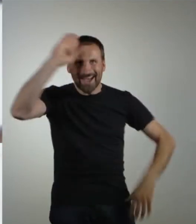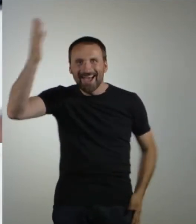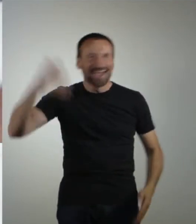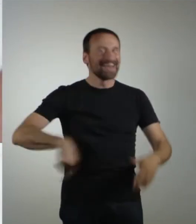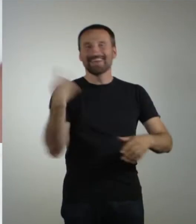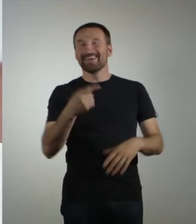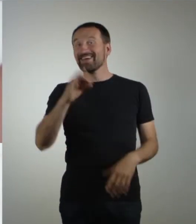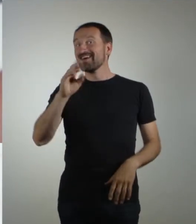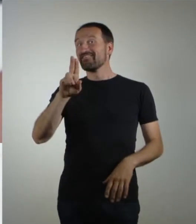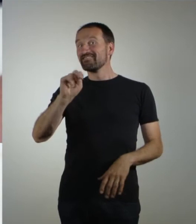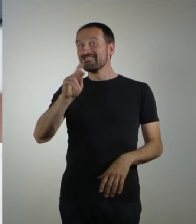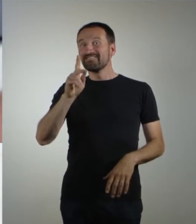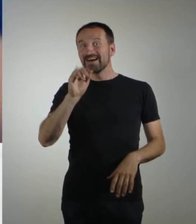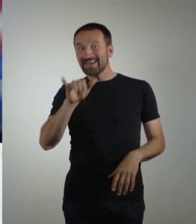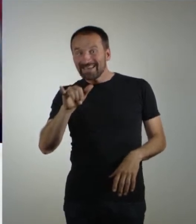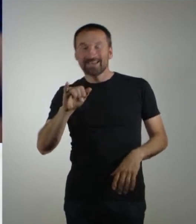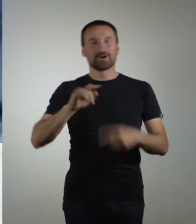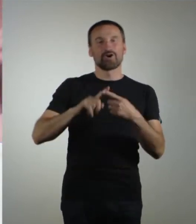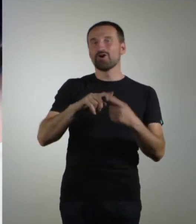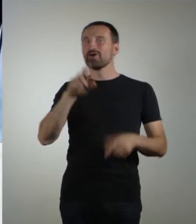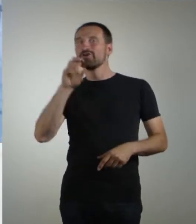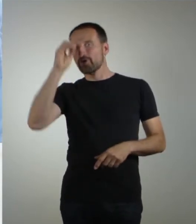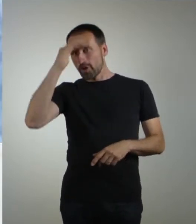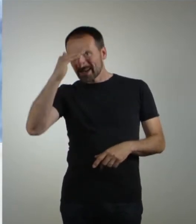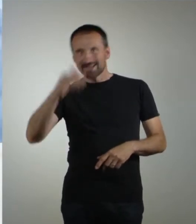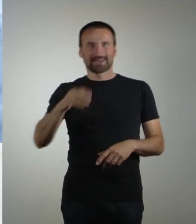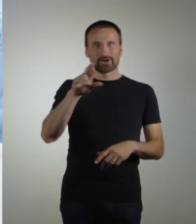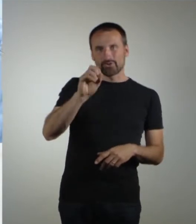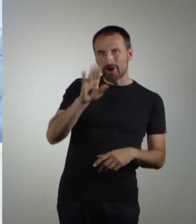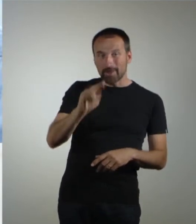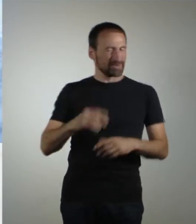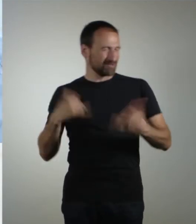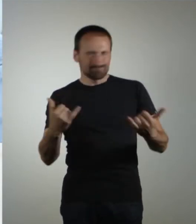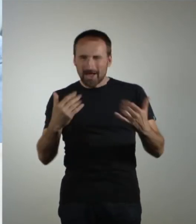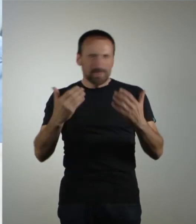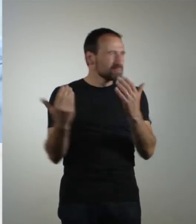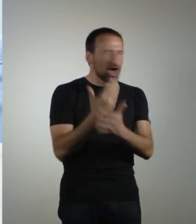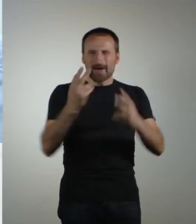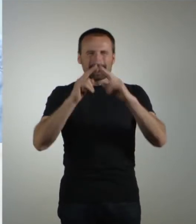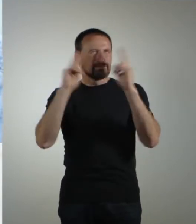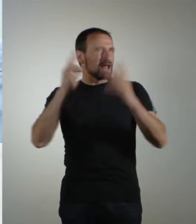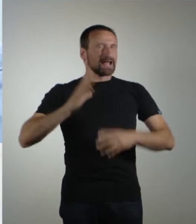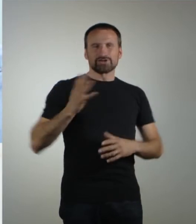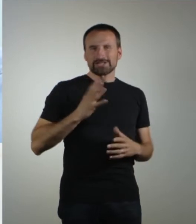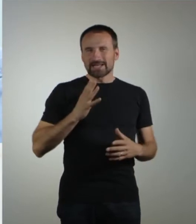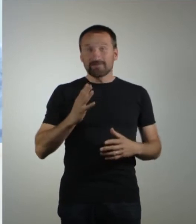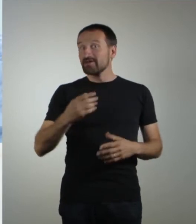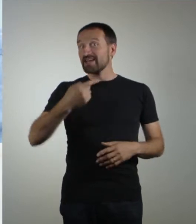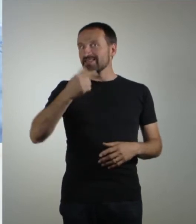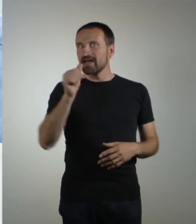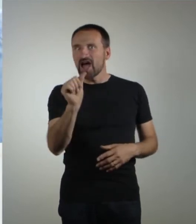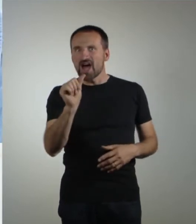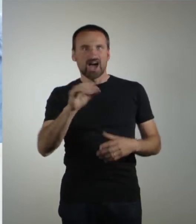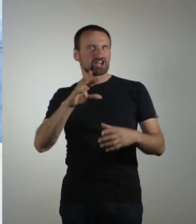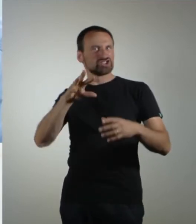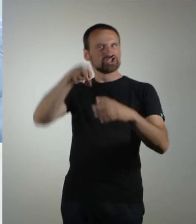Moin Moin und hallo liebe Freunde, Funky und Robin hier für euch und wir haben was ganz besonderes, weltexklusiv Grand Theft Auto, join oder join,